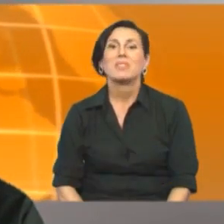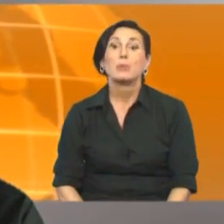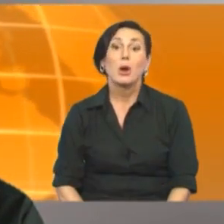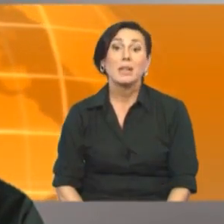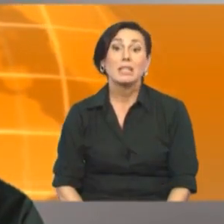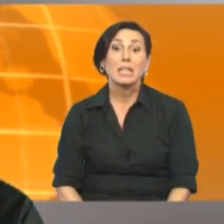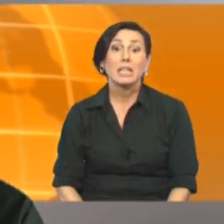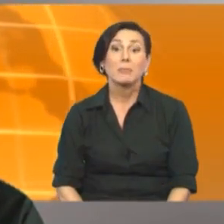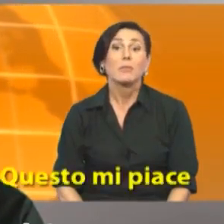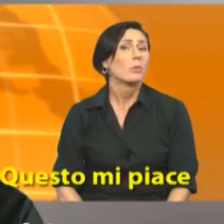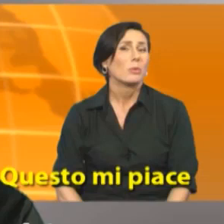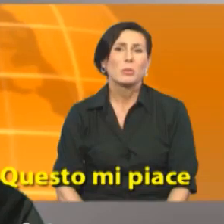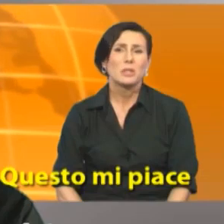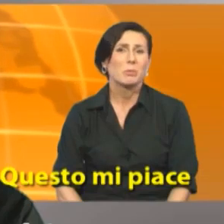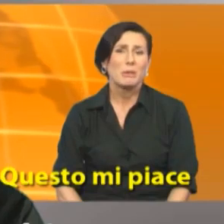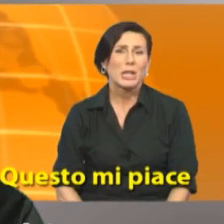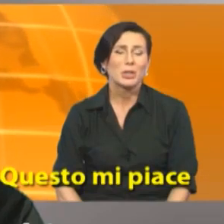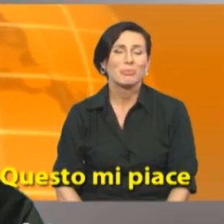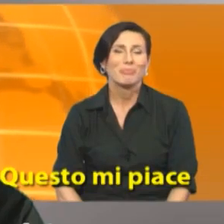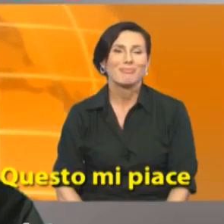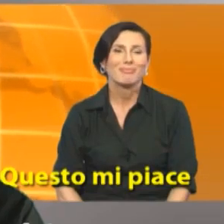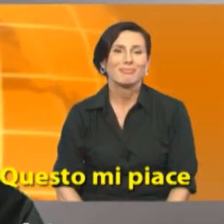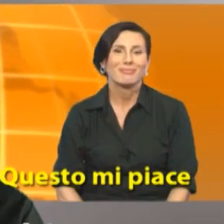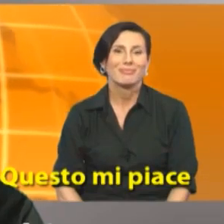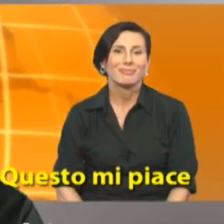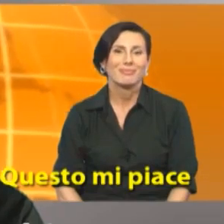si può ammettere questo mi piace